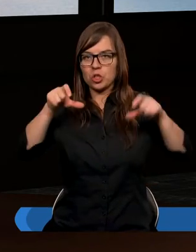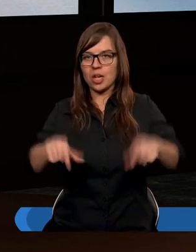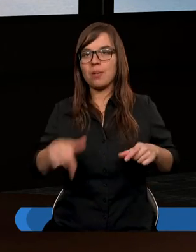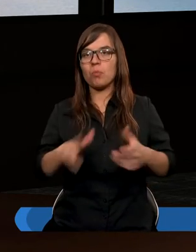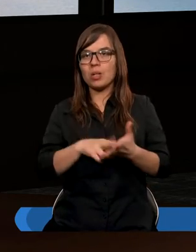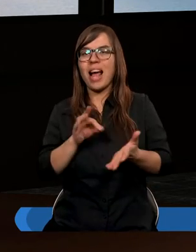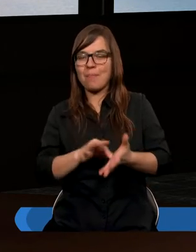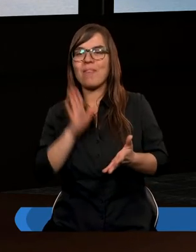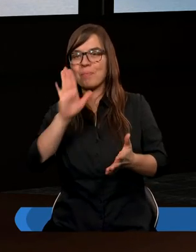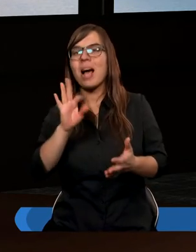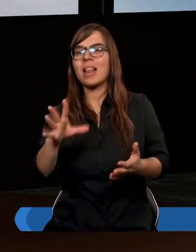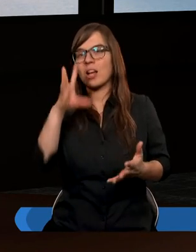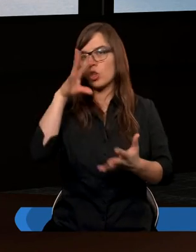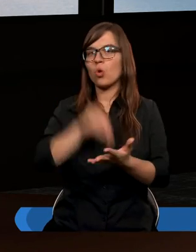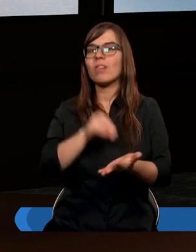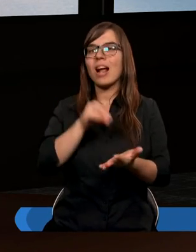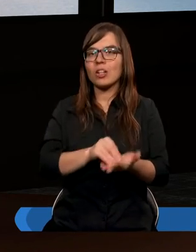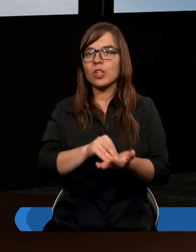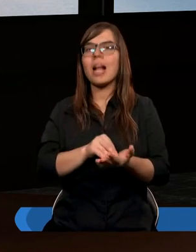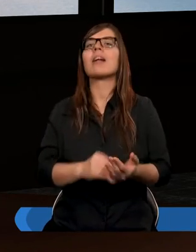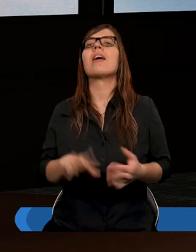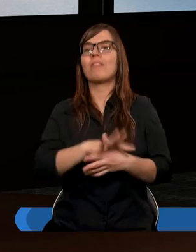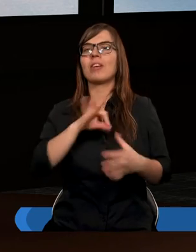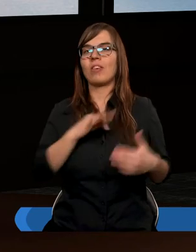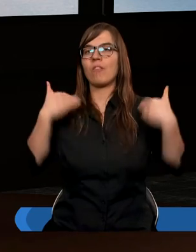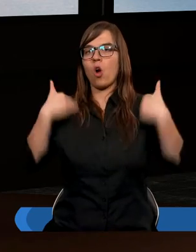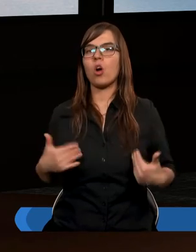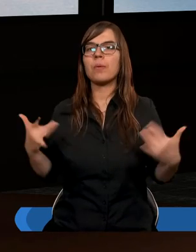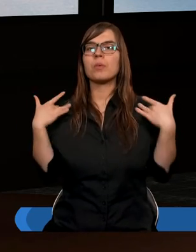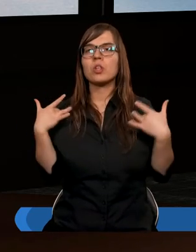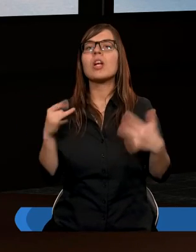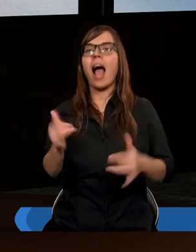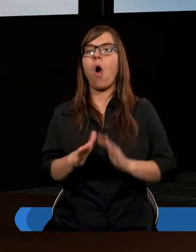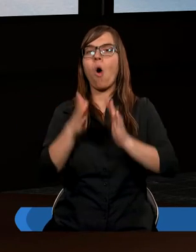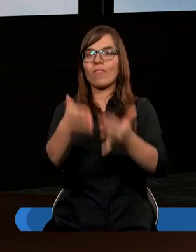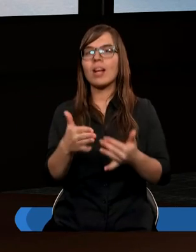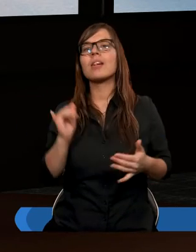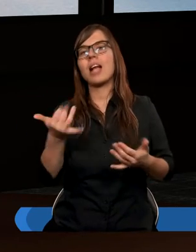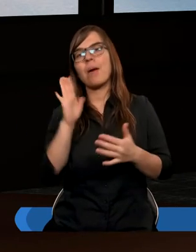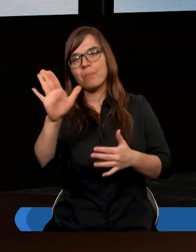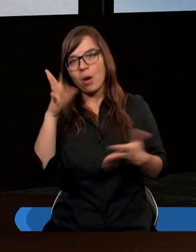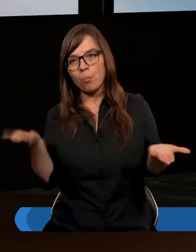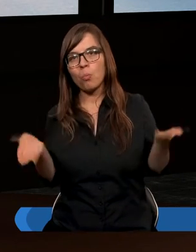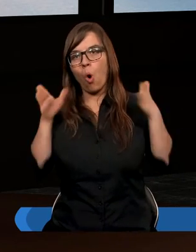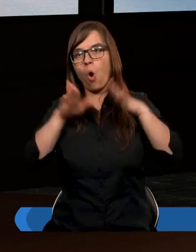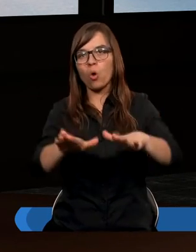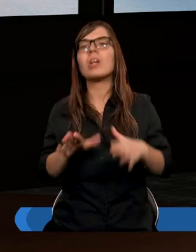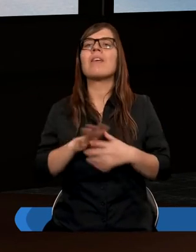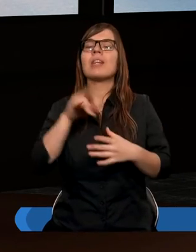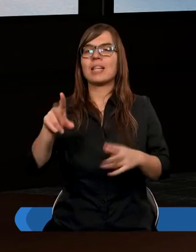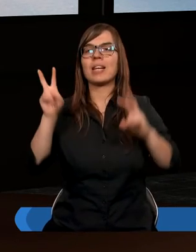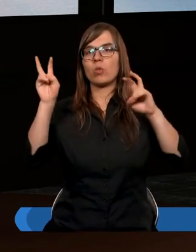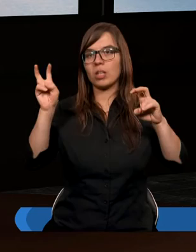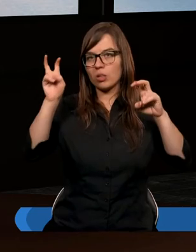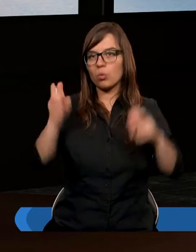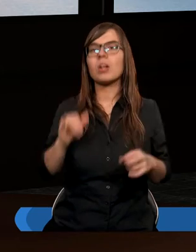na pewno ma takie doświadczenie w swoim życiu jak ofiarował jakie miał błogosławieństwo z tego tytułu